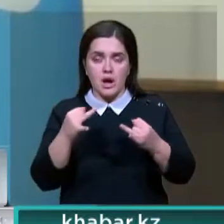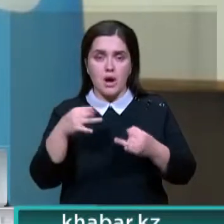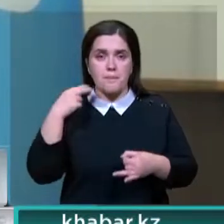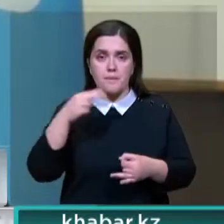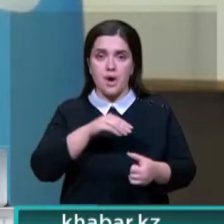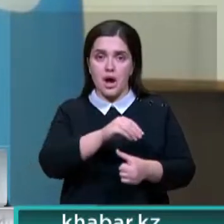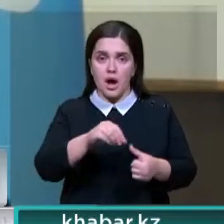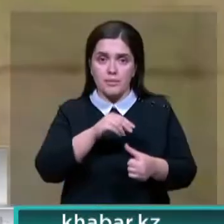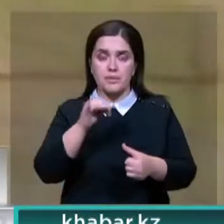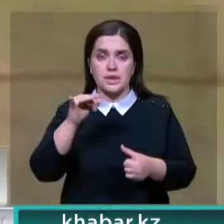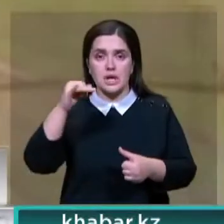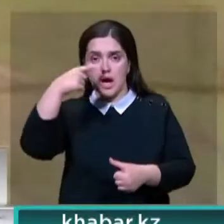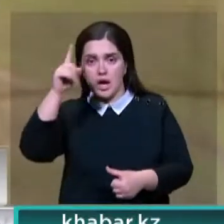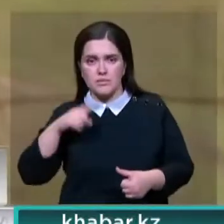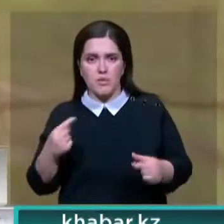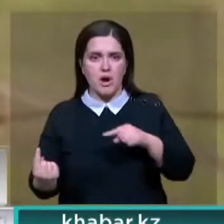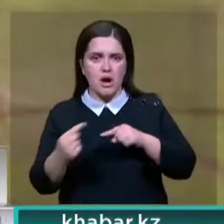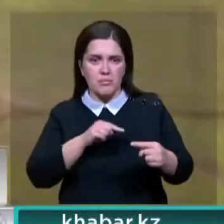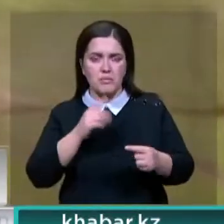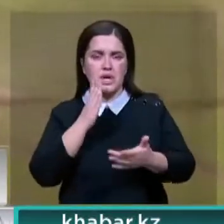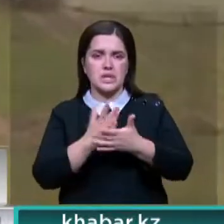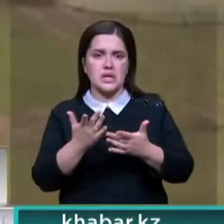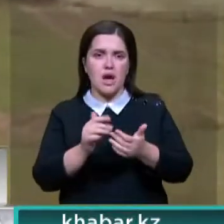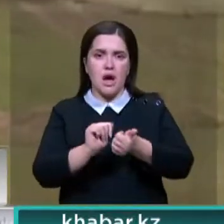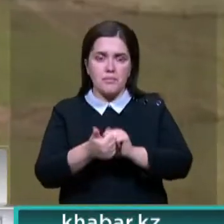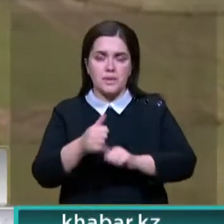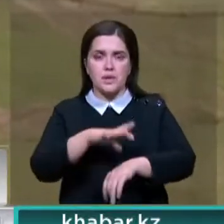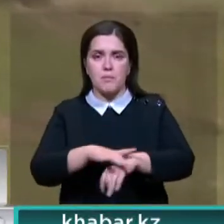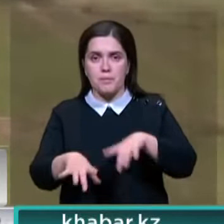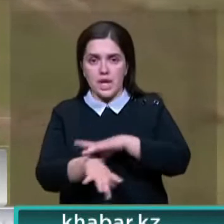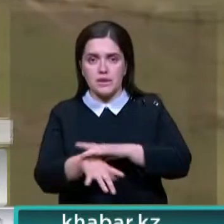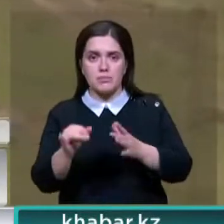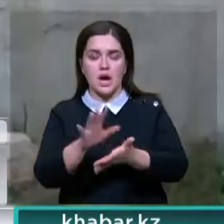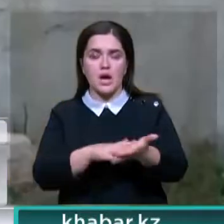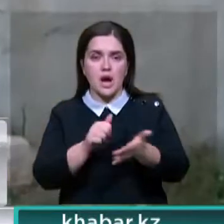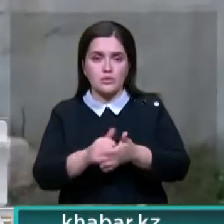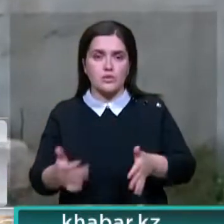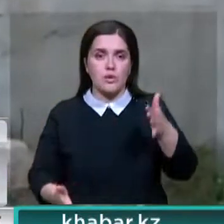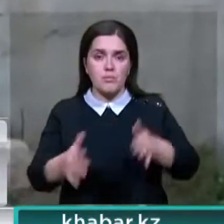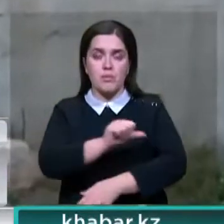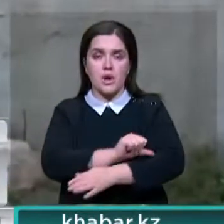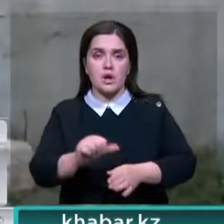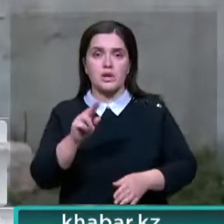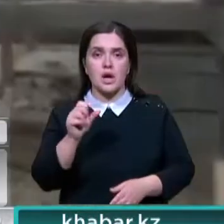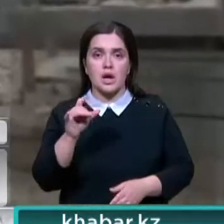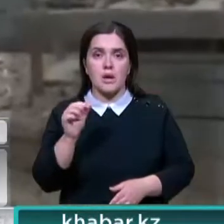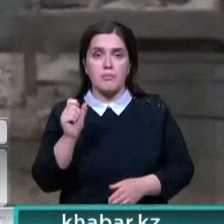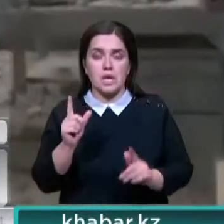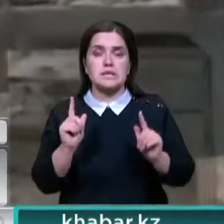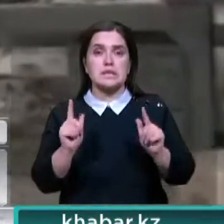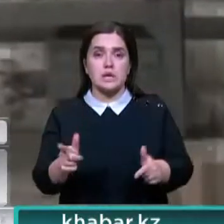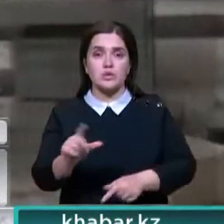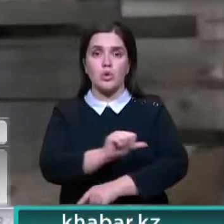Пашинян, несмотря на обоюдные претензии по обмену пленными и разрушению инфраструктуры на территории Нагорного Карабаха, все же согласны в том, что